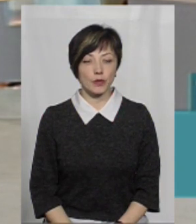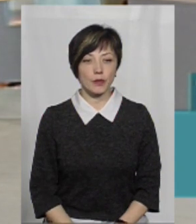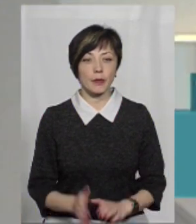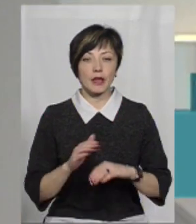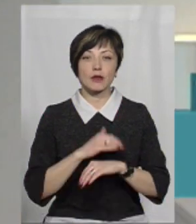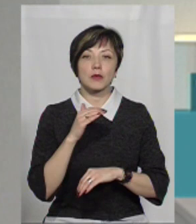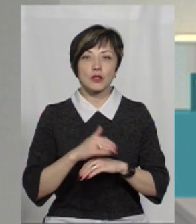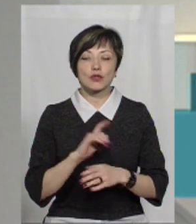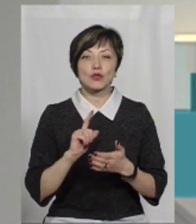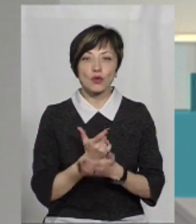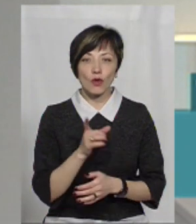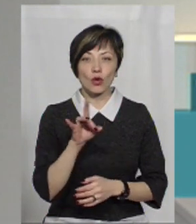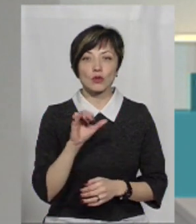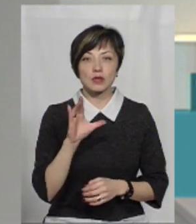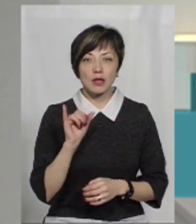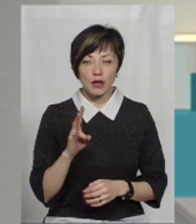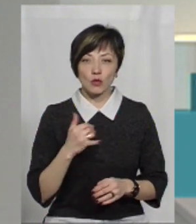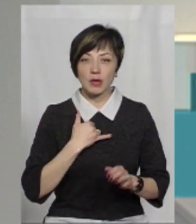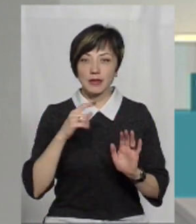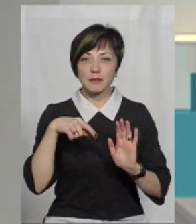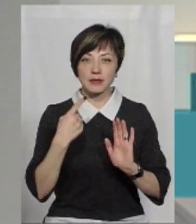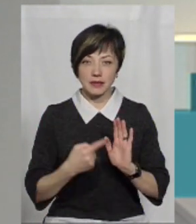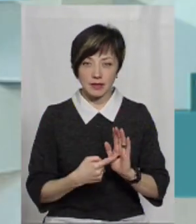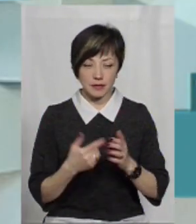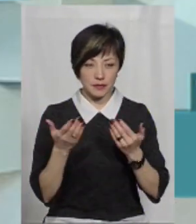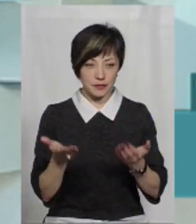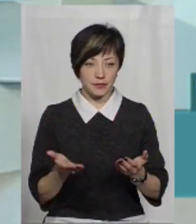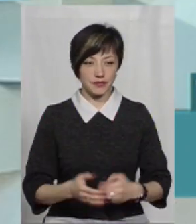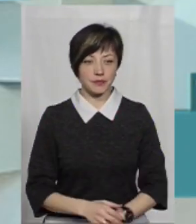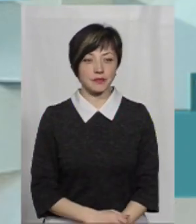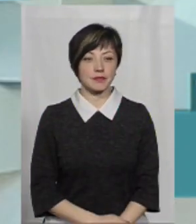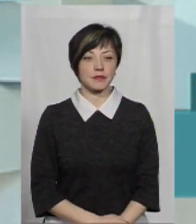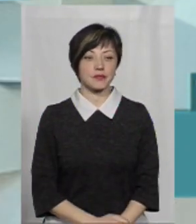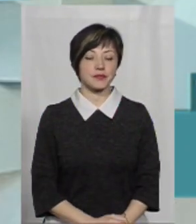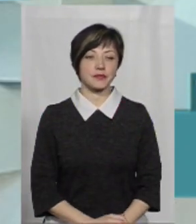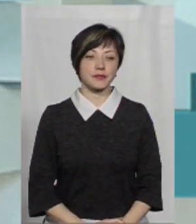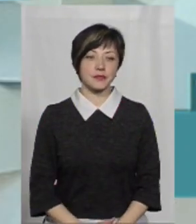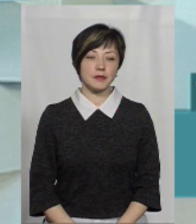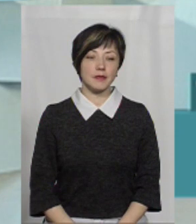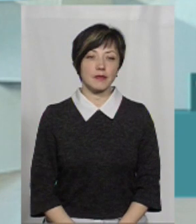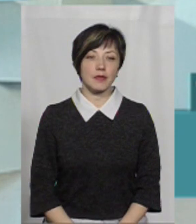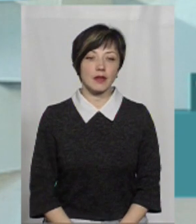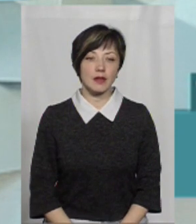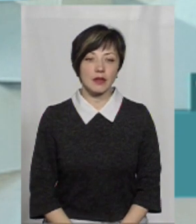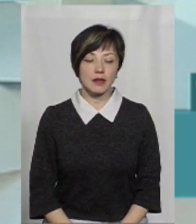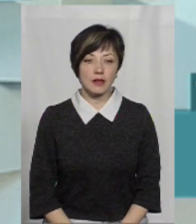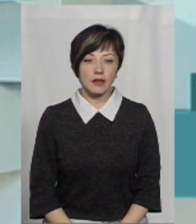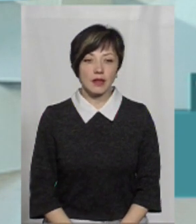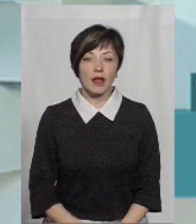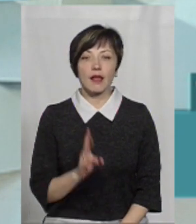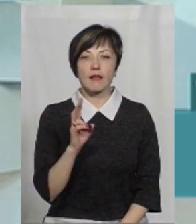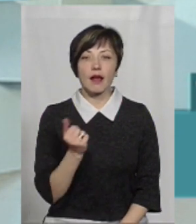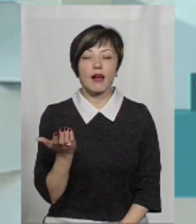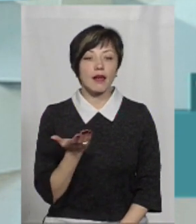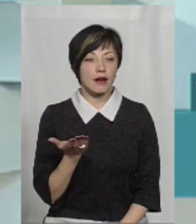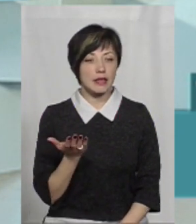Доброго вечора. Знову ж таки, Руслан. У мене запитання до представника, верніше, до гостя вашої студії. На якій